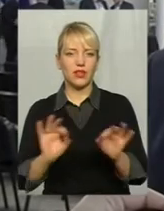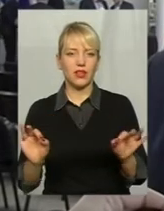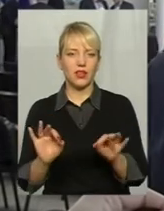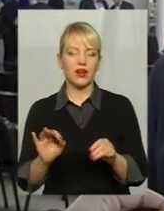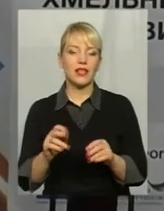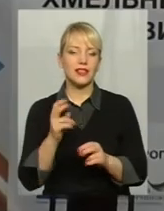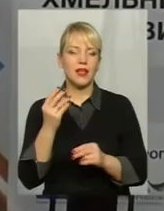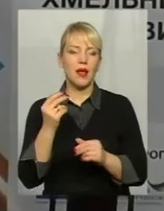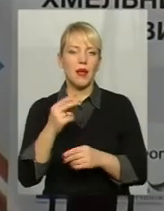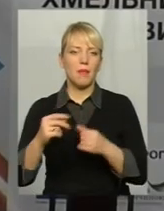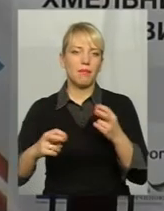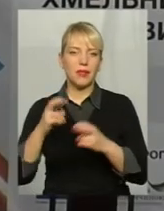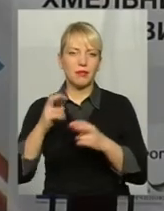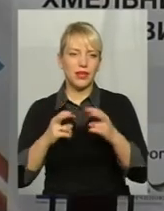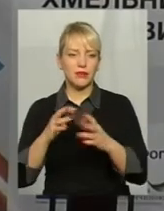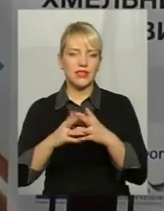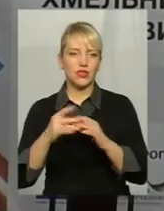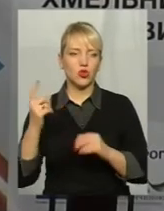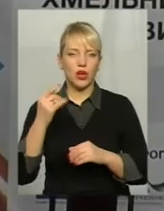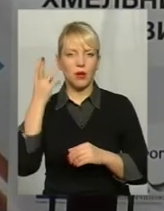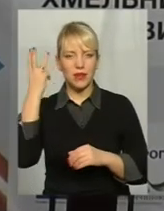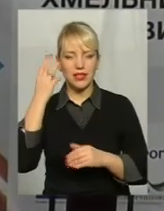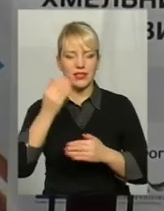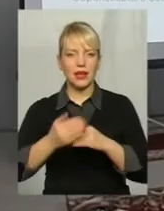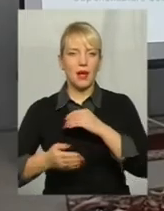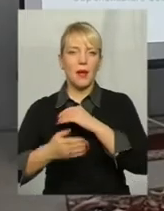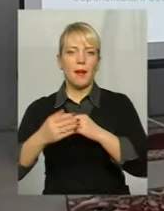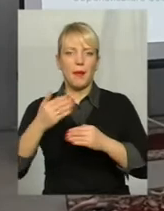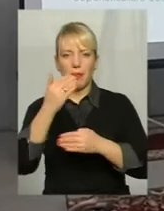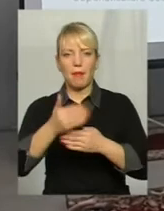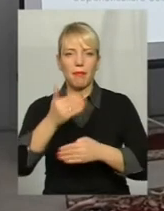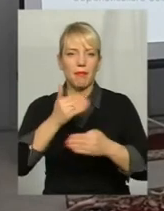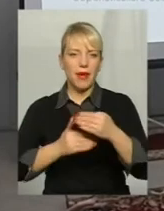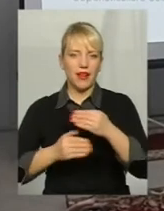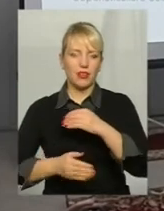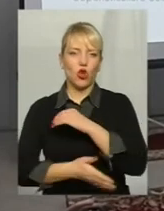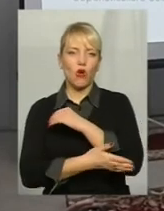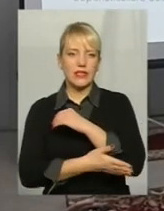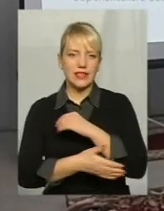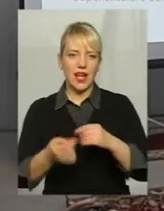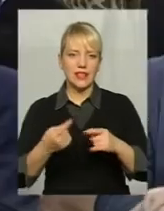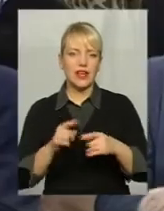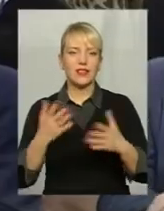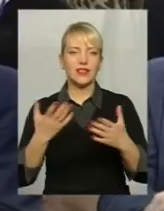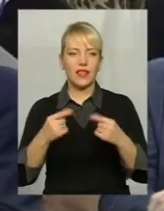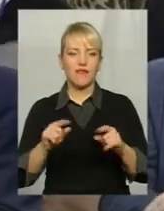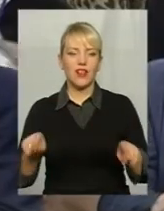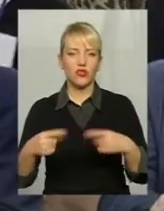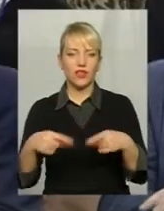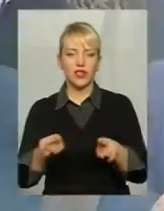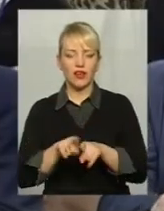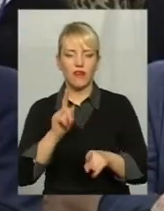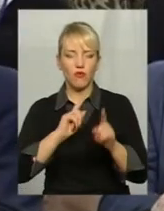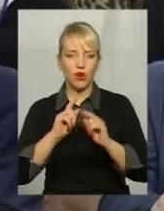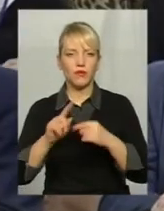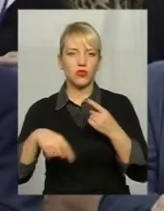сільськогосподарські Хмельниччина – передостання області в Україні, де влаштували такий форум У наступному році, коли об'єднаних тергромад побільшає,